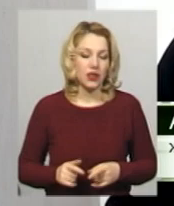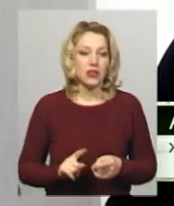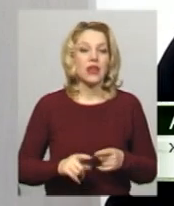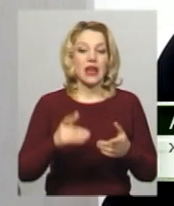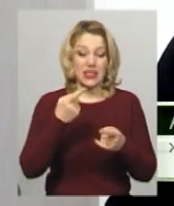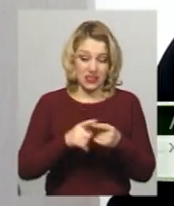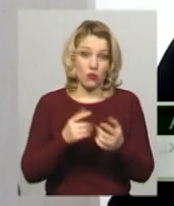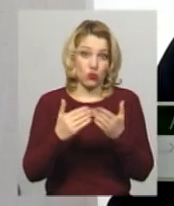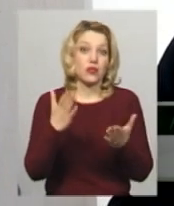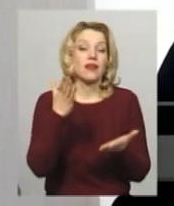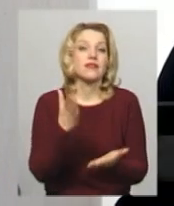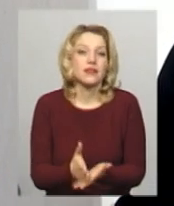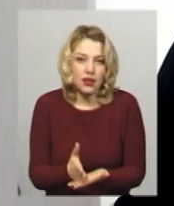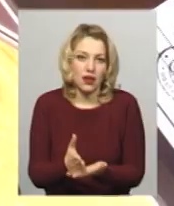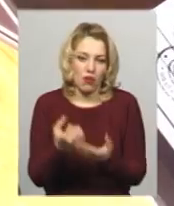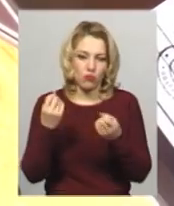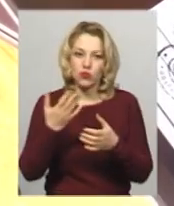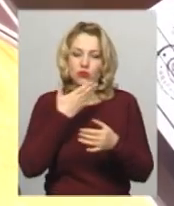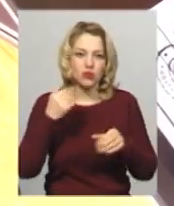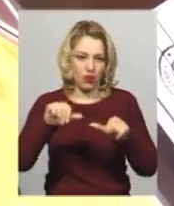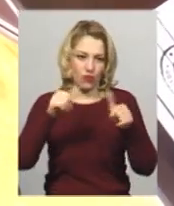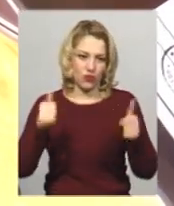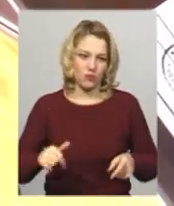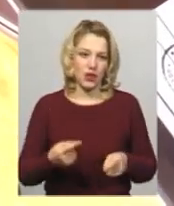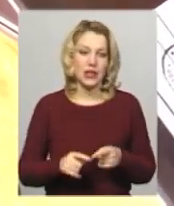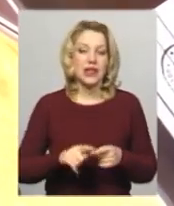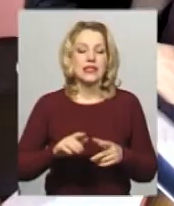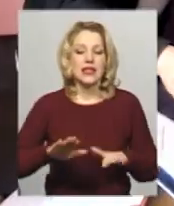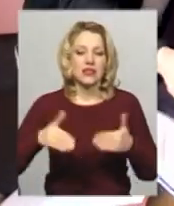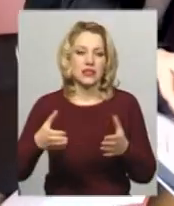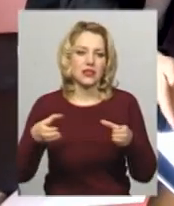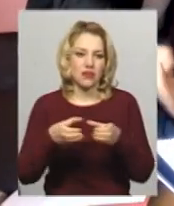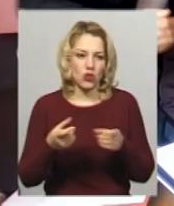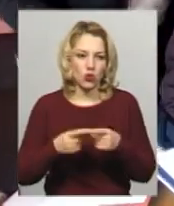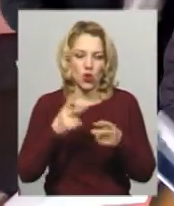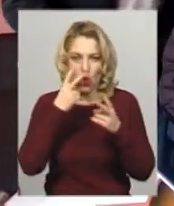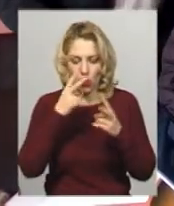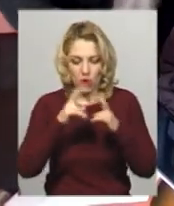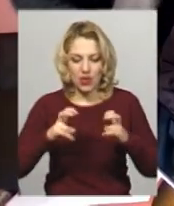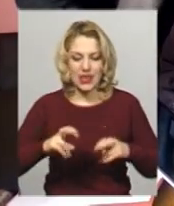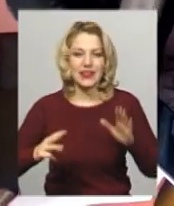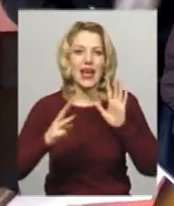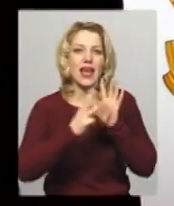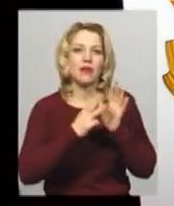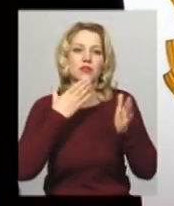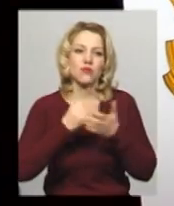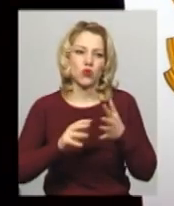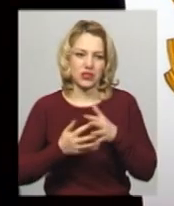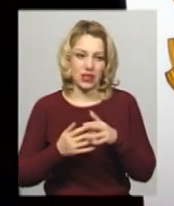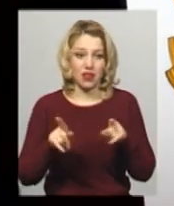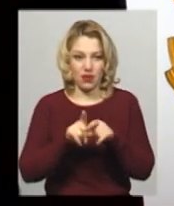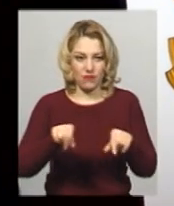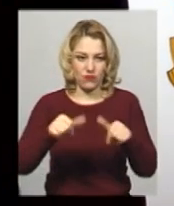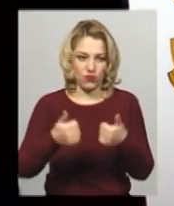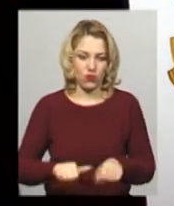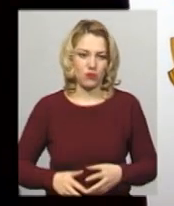просто він є, його просто ніхто не оформляв. А ця ініціативна група розглядає новий герб свого села, який виглядає так. Символ ішов